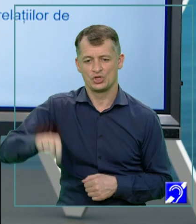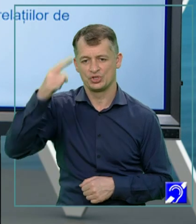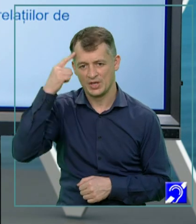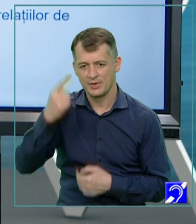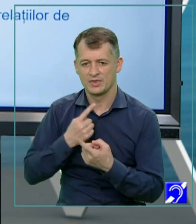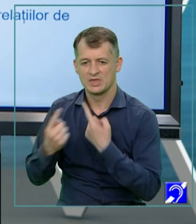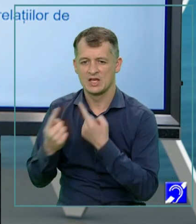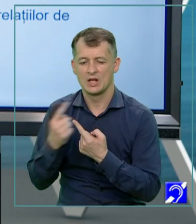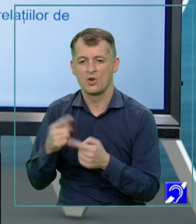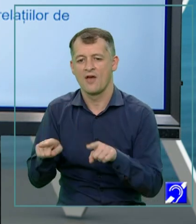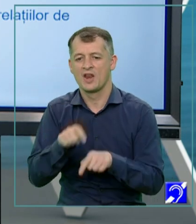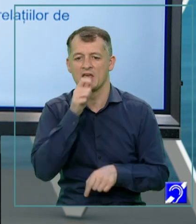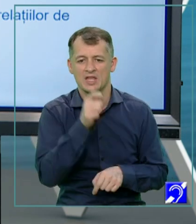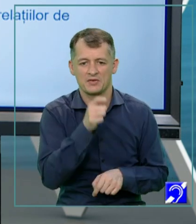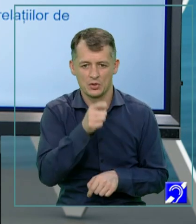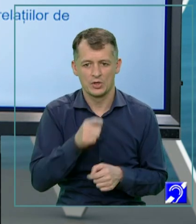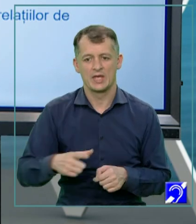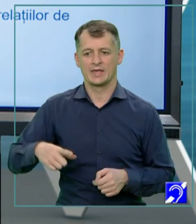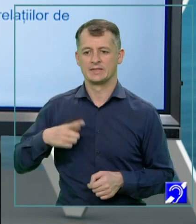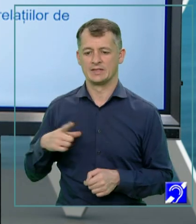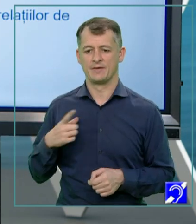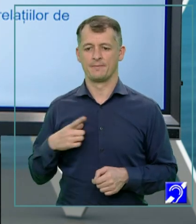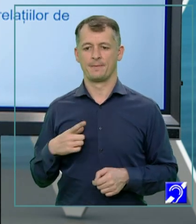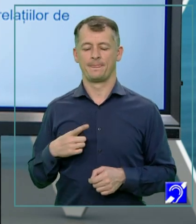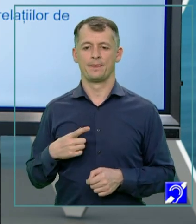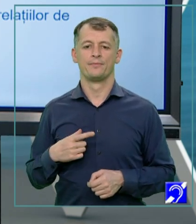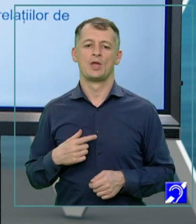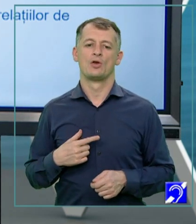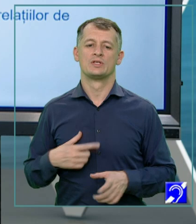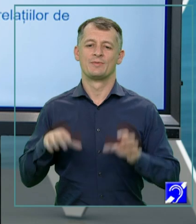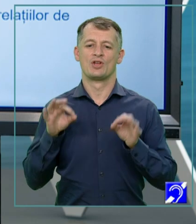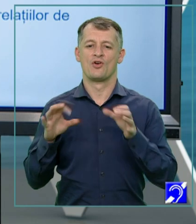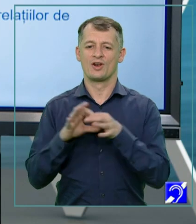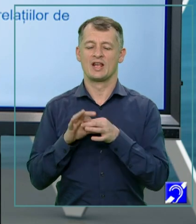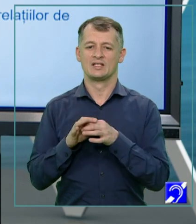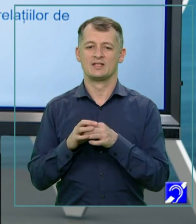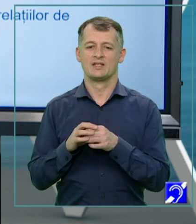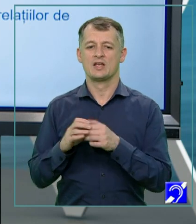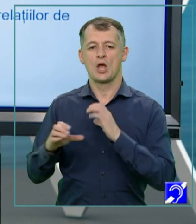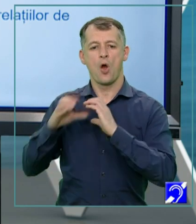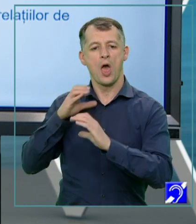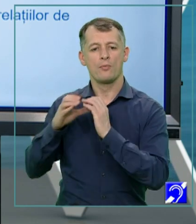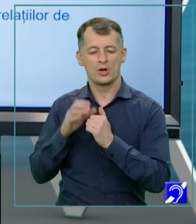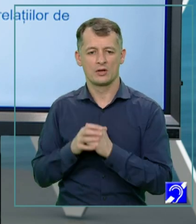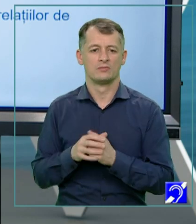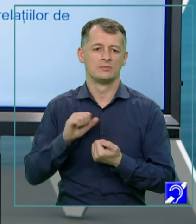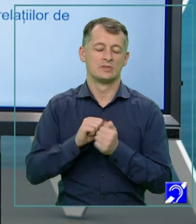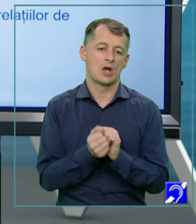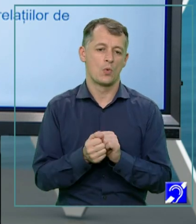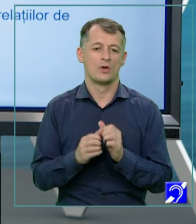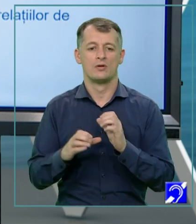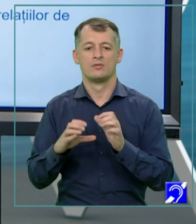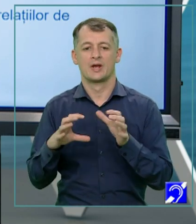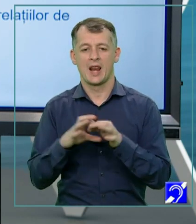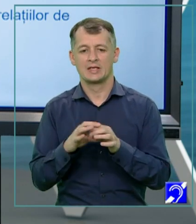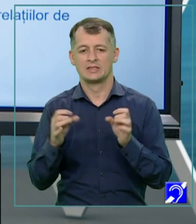de tip interviu există un anume tip de relații, relații de colaborare sau relații conflictuale.